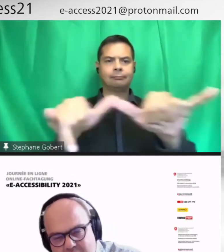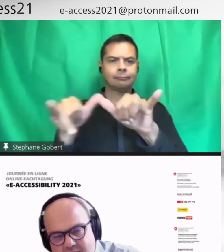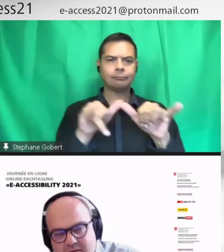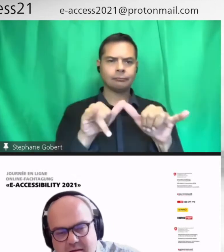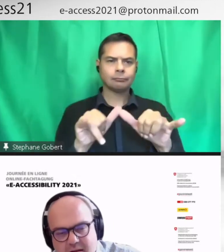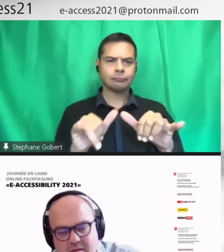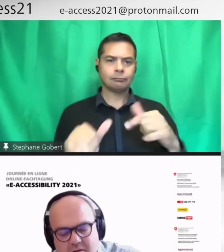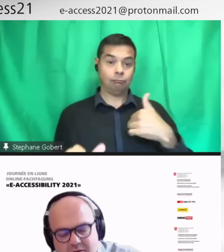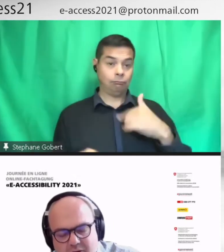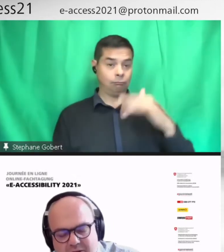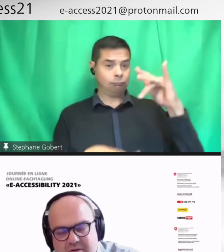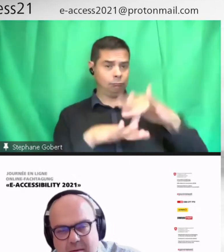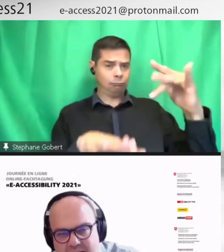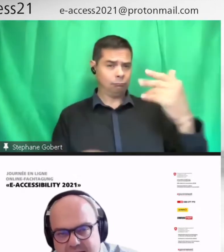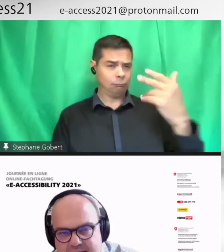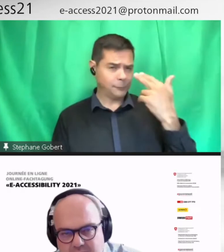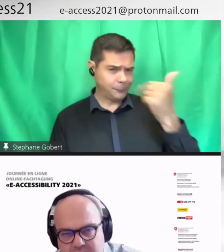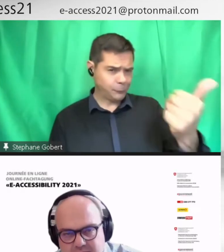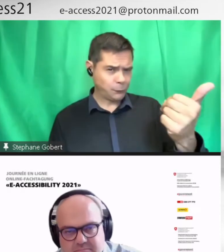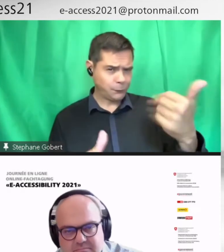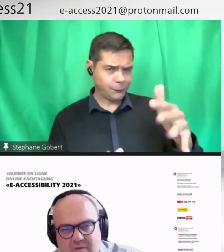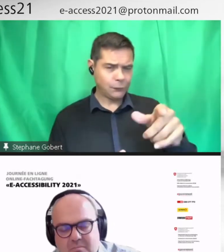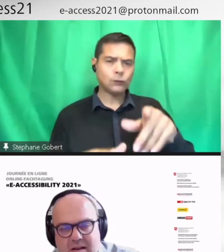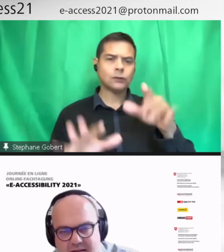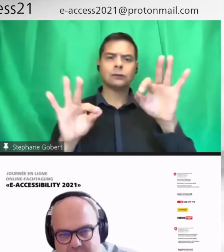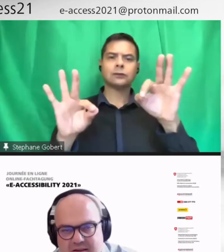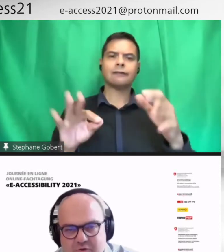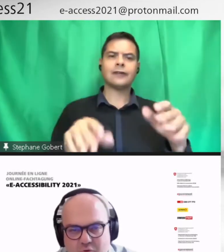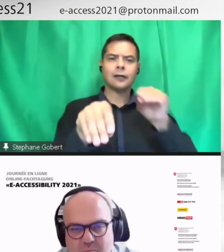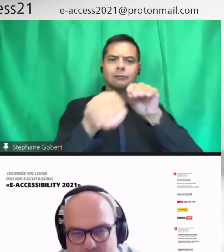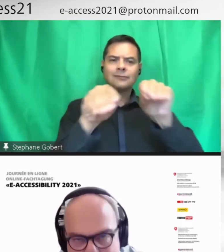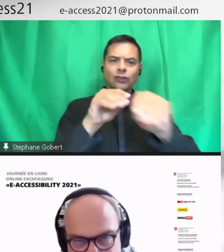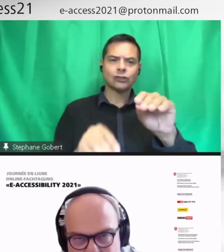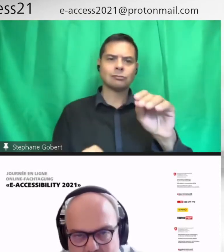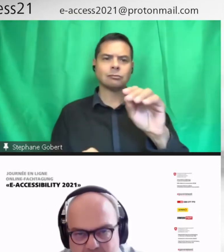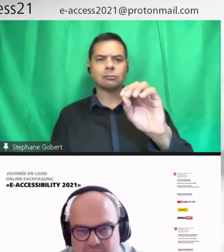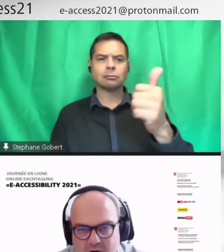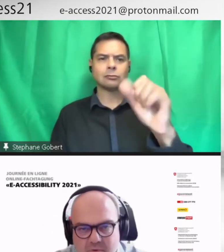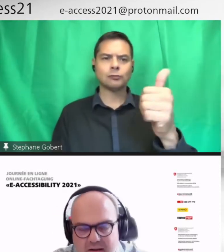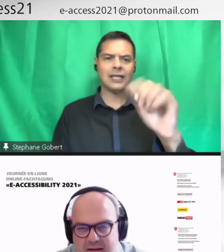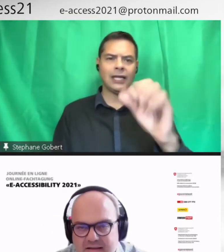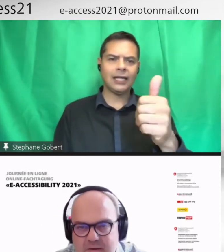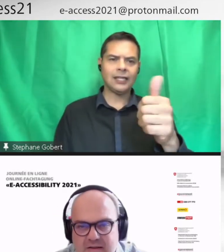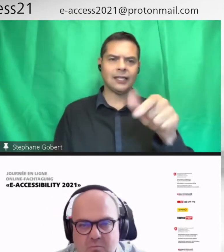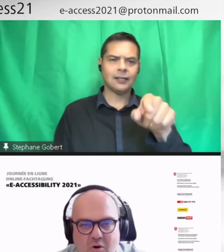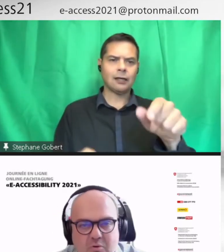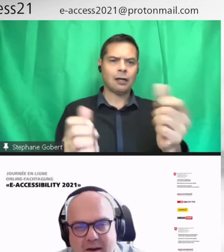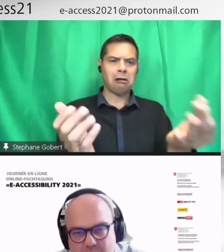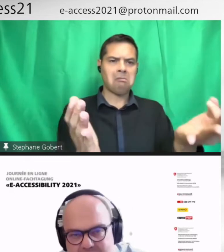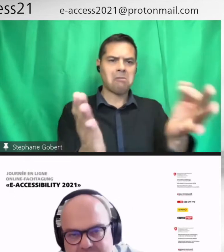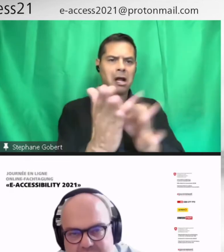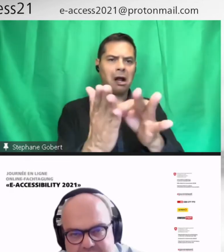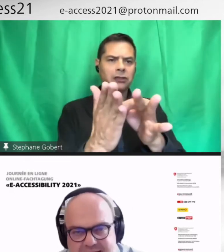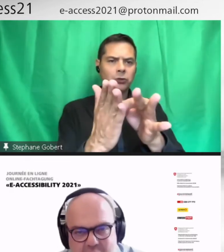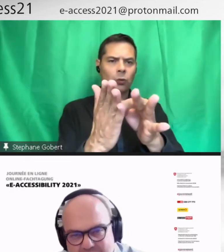a mis dans des applications. Et puis, les applications ne tournent pas sur toutes les plateformes. Respectivement, on ne peut pas copier les